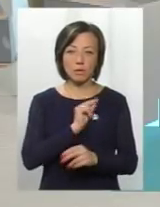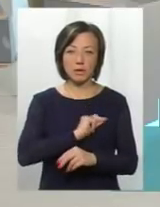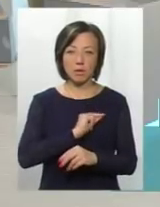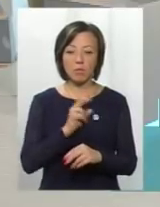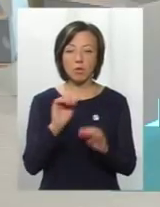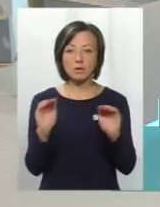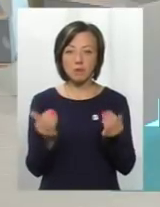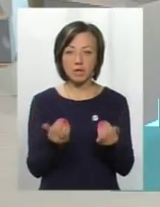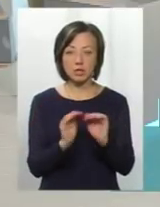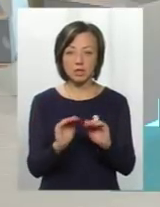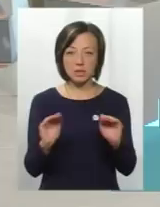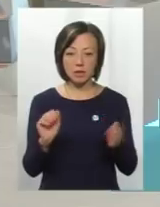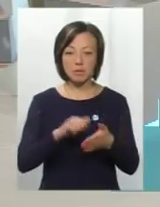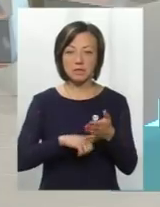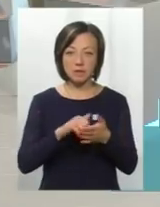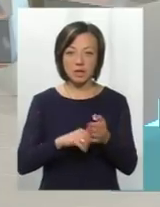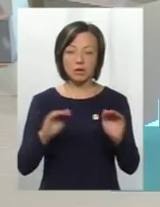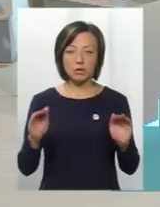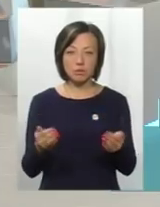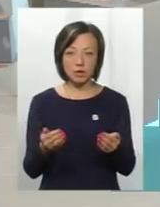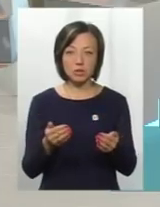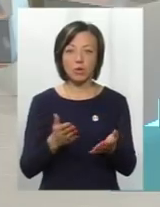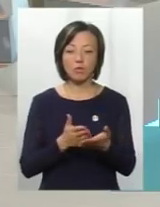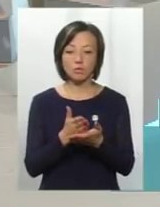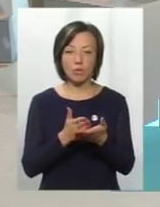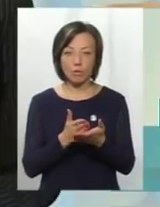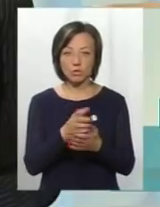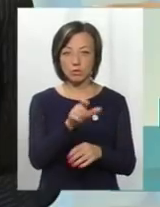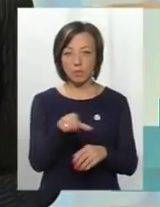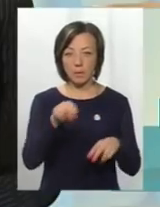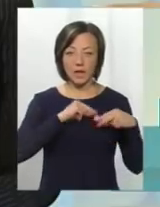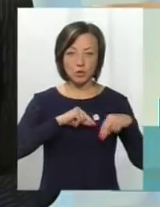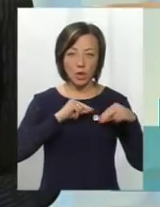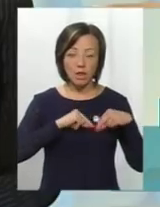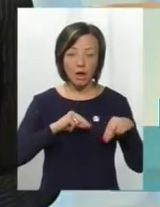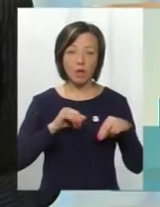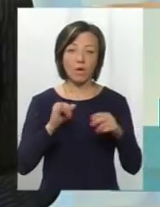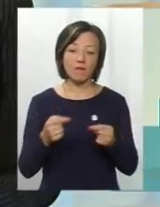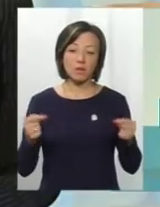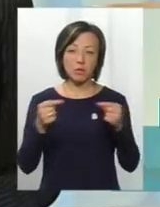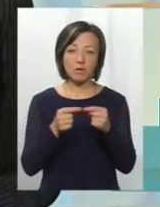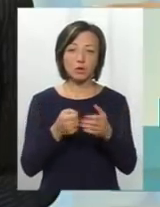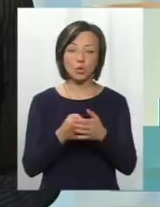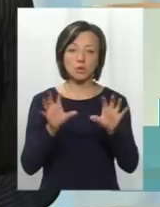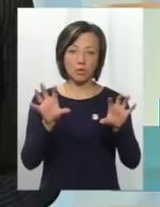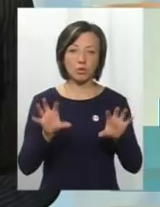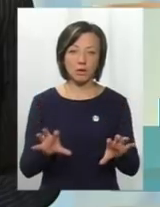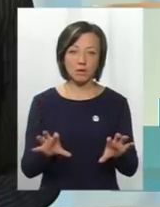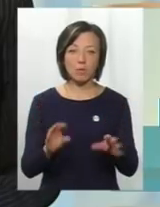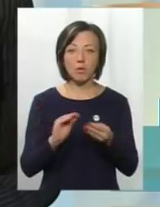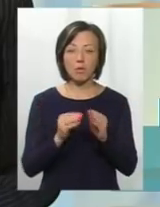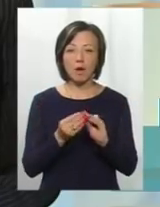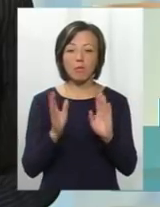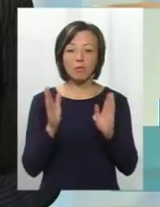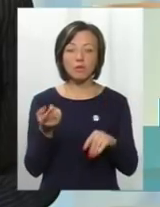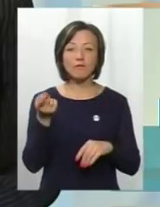зменшення контингенту учнів призведе до зменшення обслуговуючого персоналу відповідно до чинного законодавства. Проблема тут